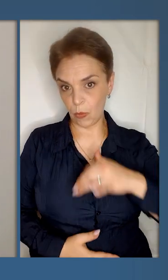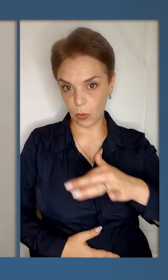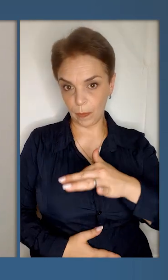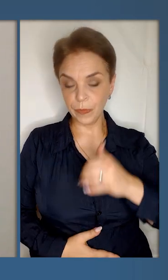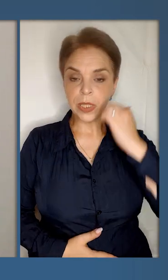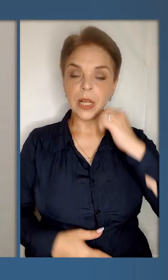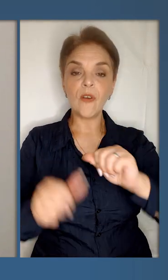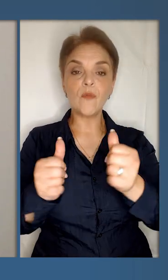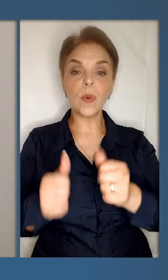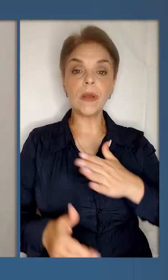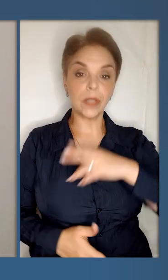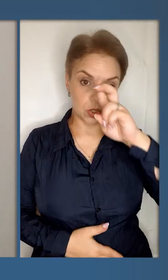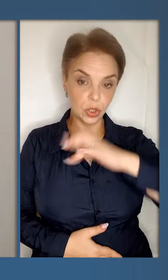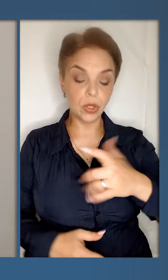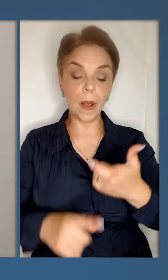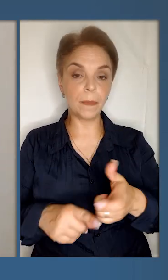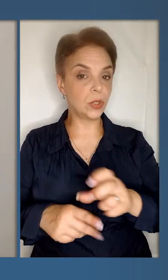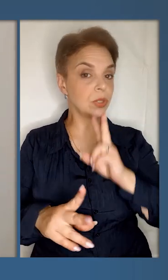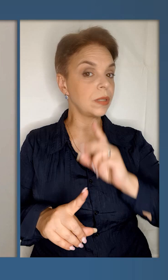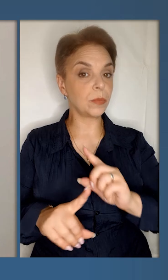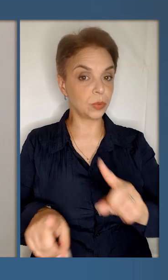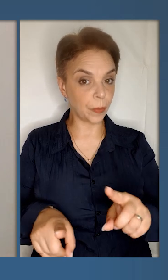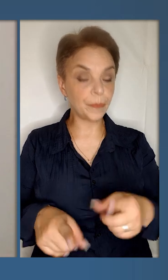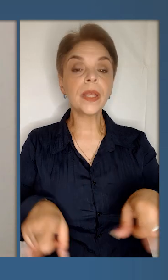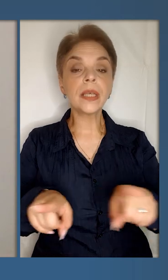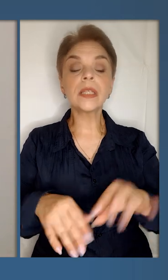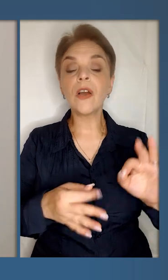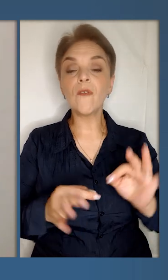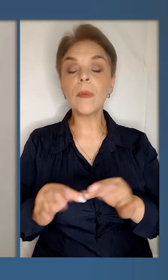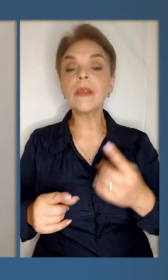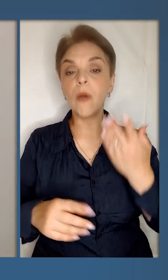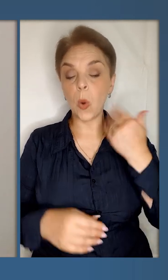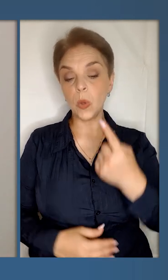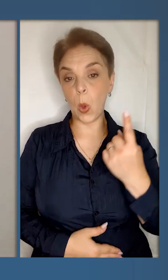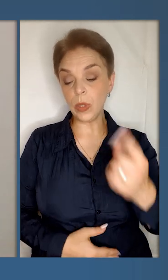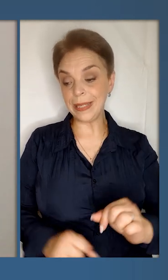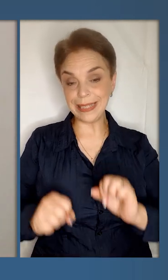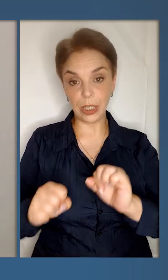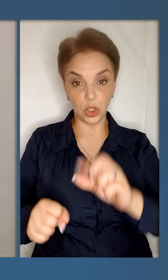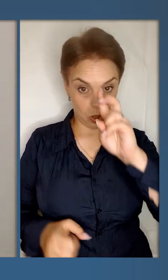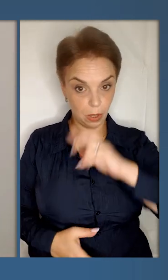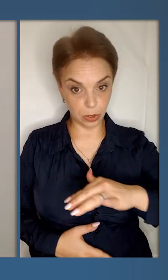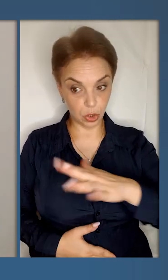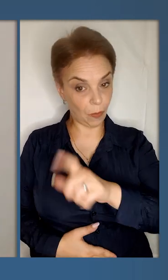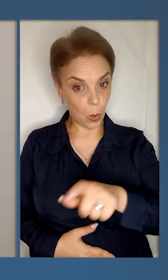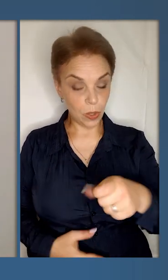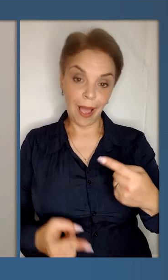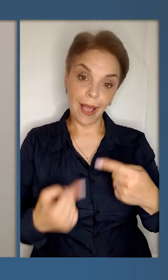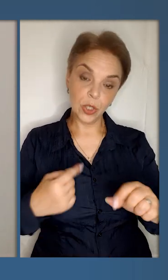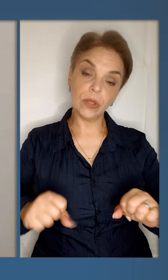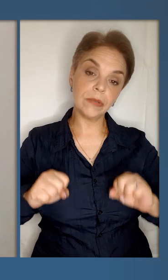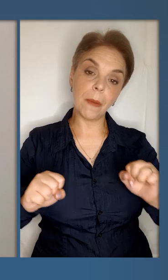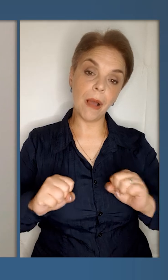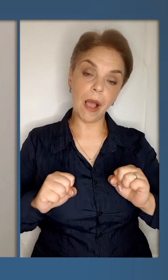послаблювали Україну. Старих форматів в нашій державі більше не буде. Тих форматів, коли одні захищали